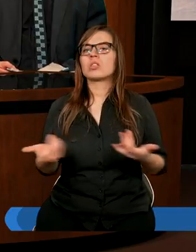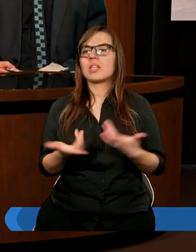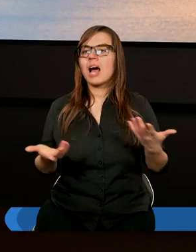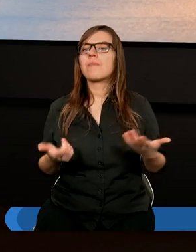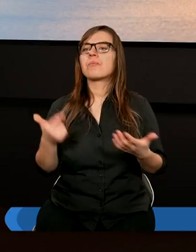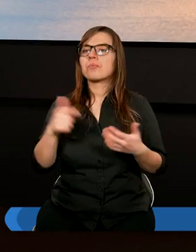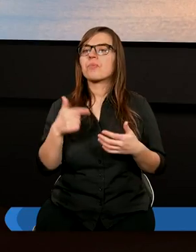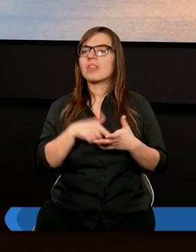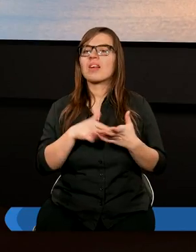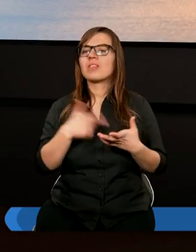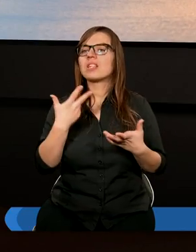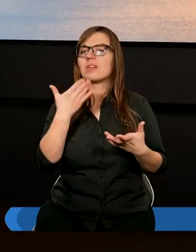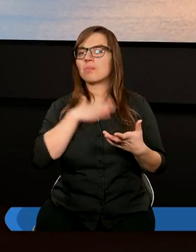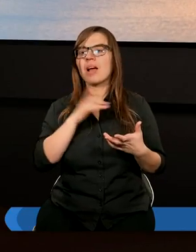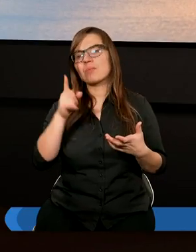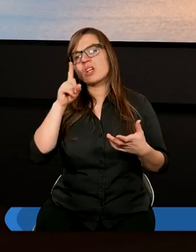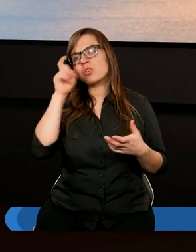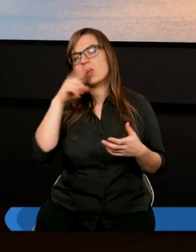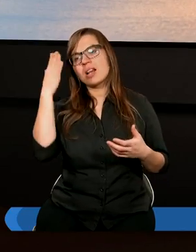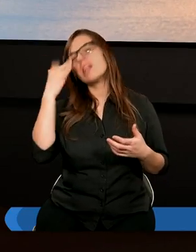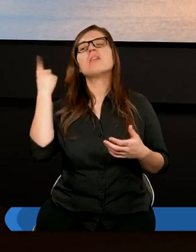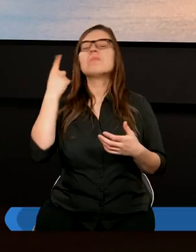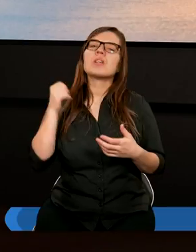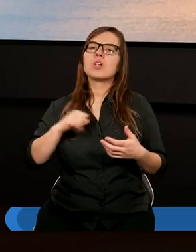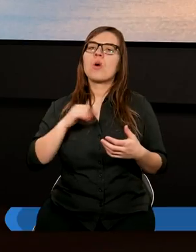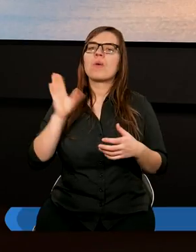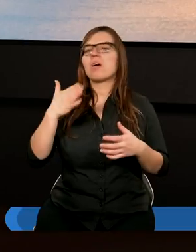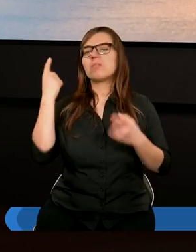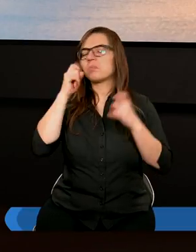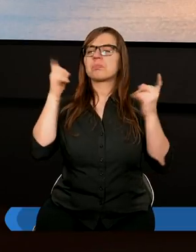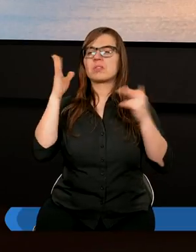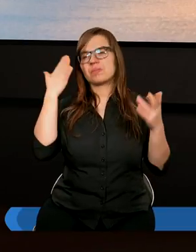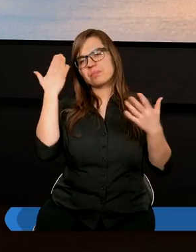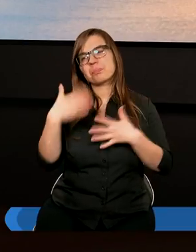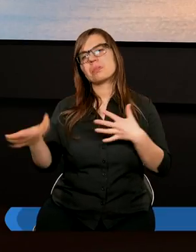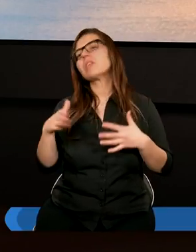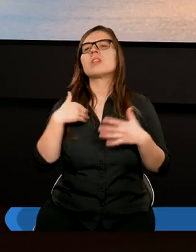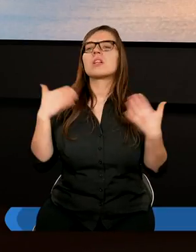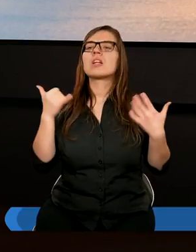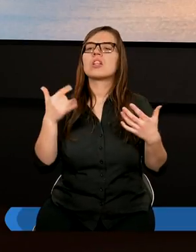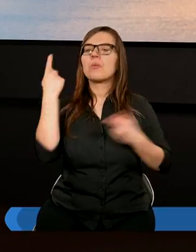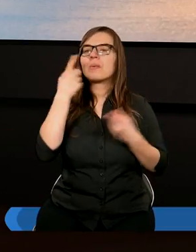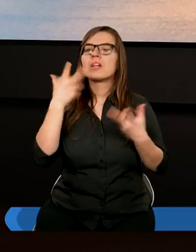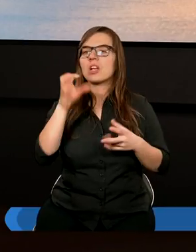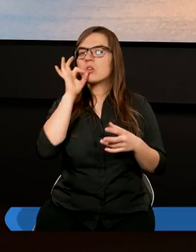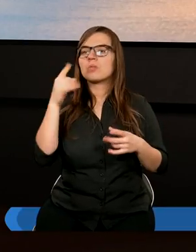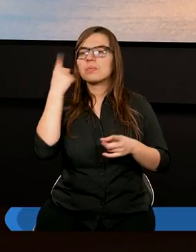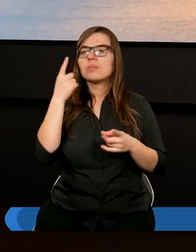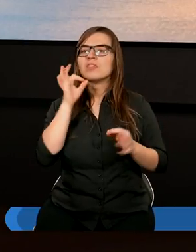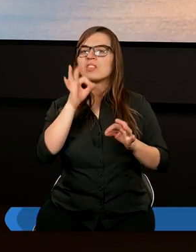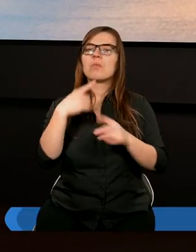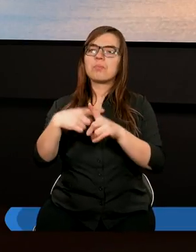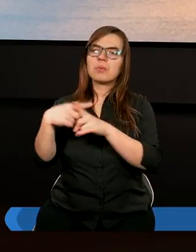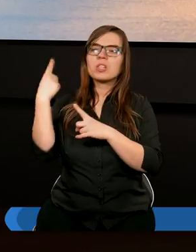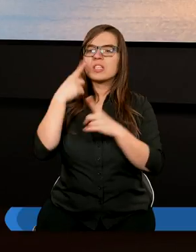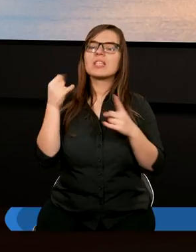kiedyś śniłem i miałem złe sny i myślę sobie, ocknąłem się. Przecież mam myśleć o dobrych rzeczach. Zacząłem myśleć o